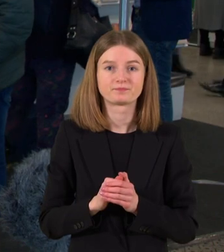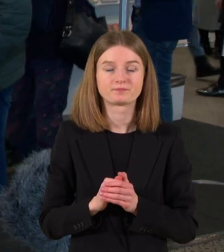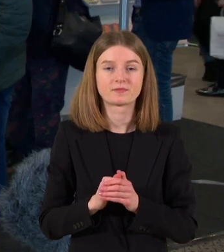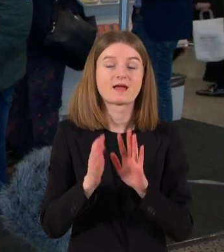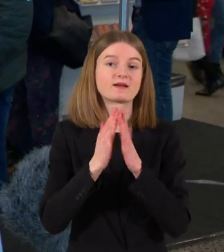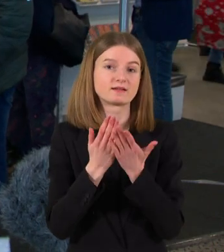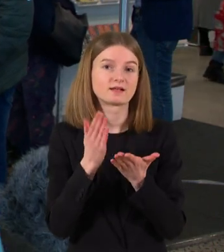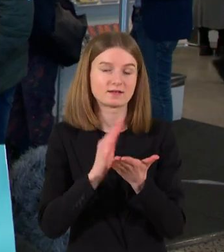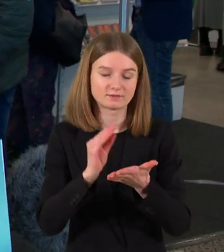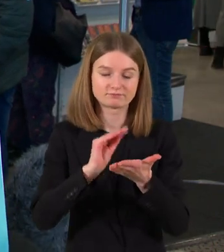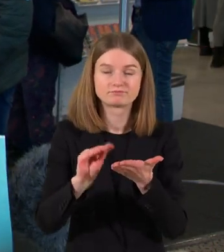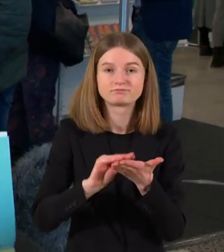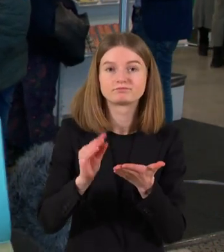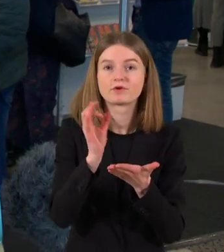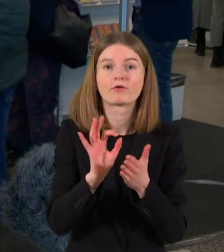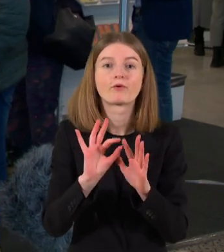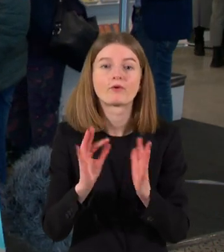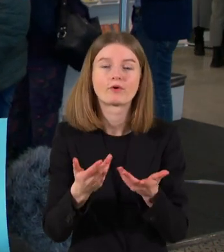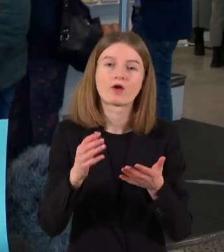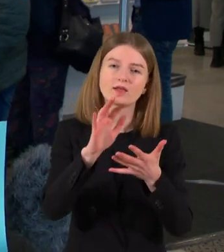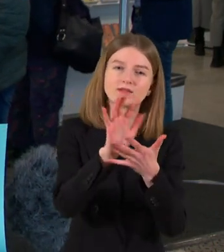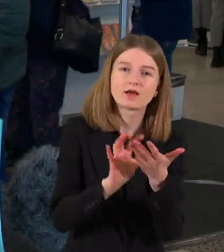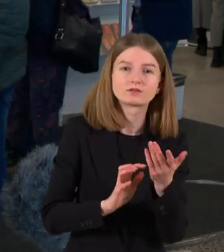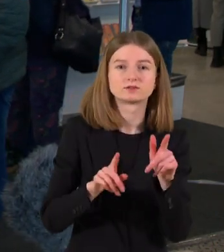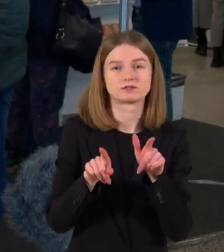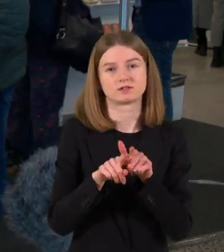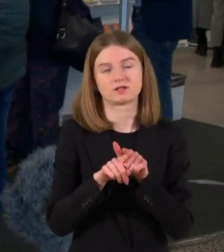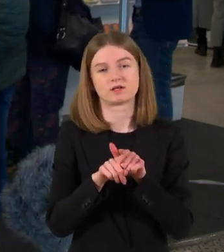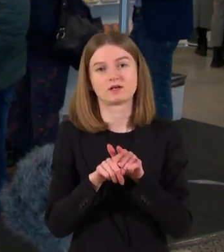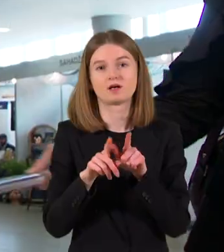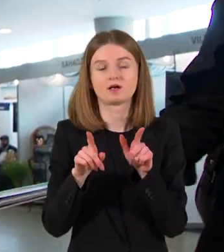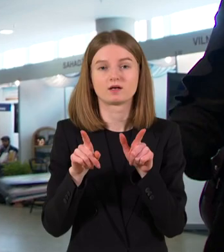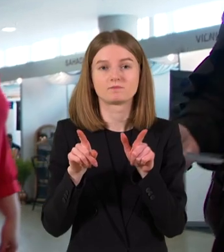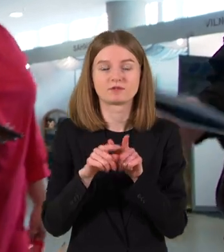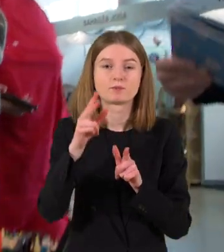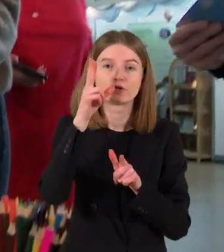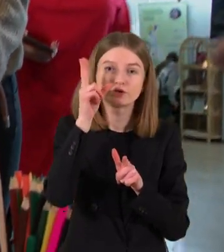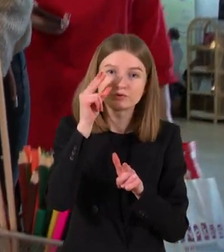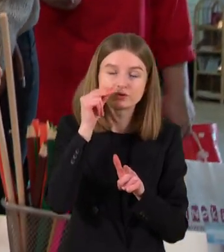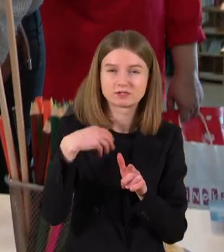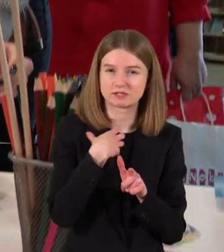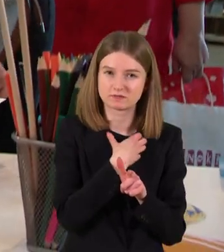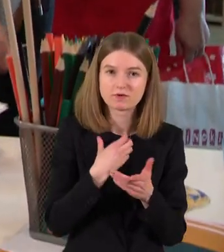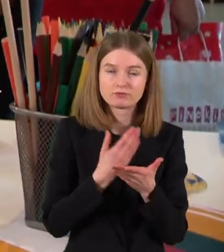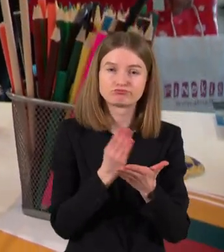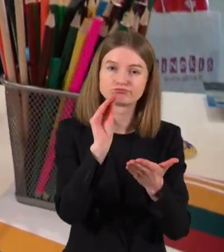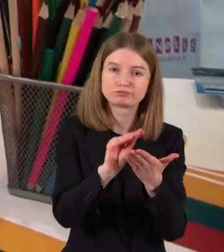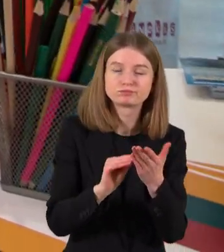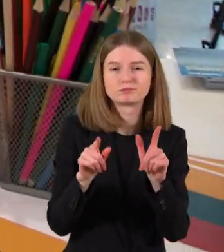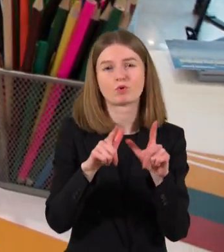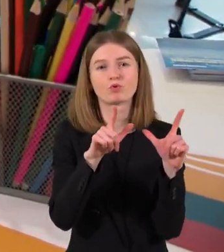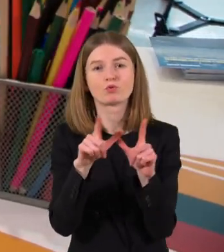Knygelė yra kupina ne tik visokio teksto su įvairiausiamis, svarbiausiamis datomis, bet ir įvairių